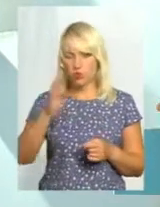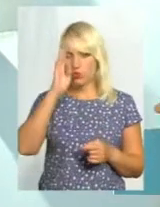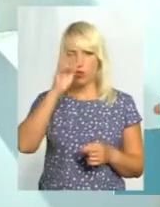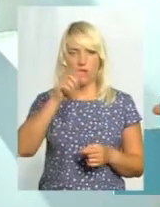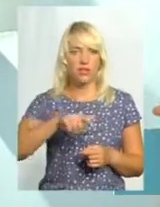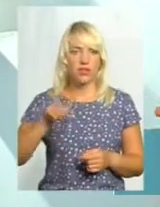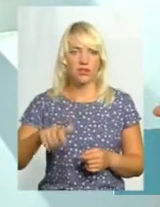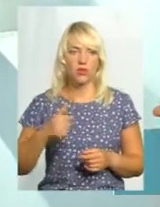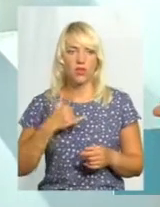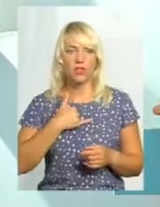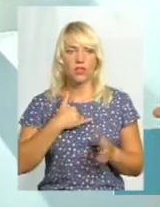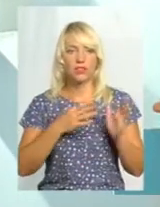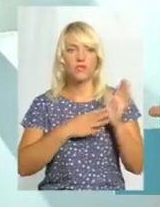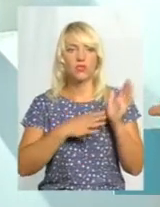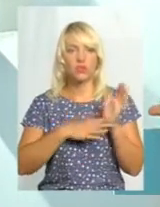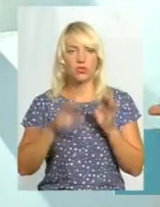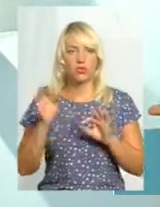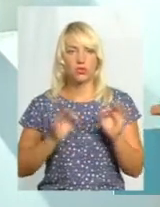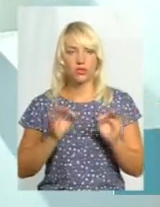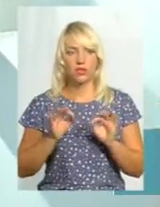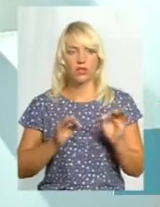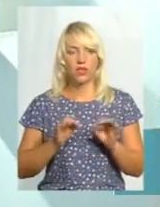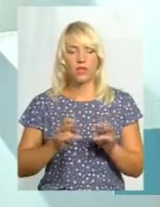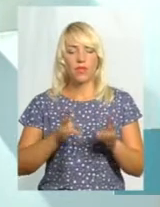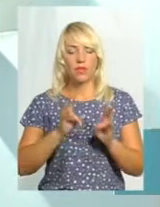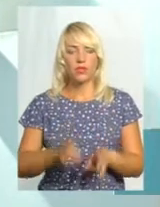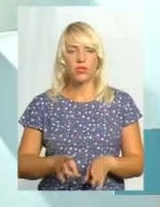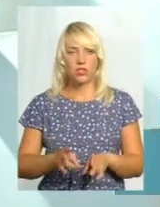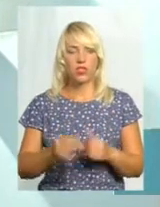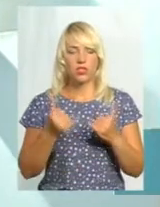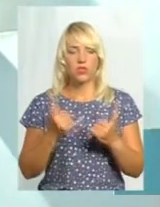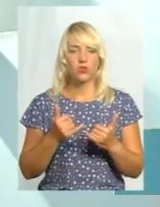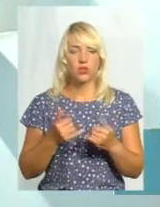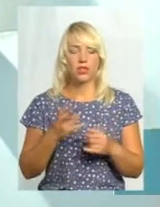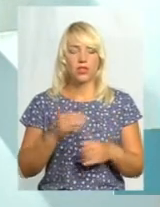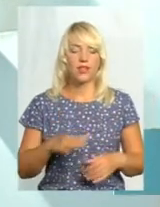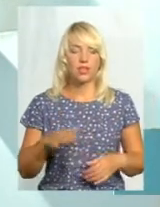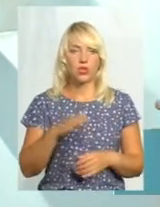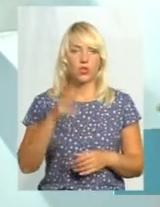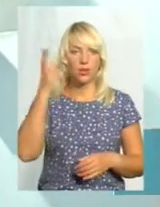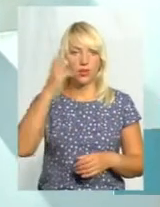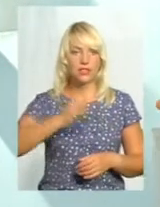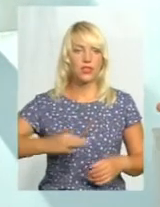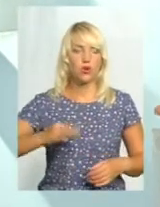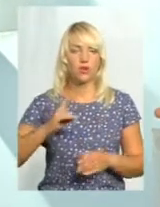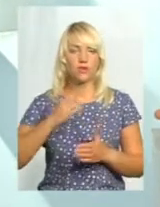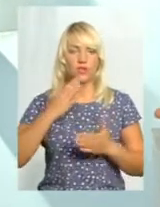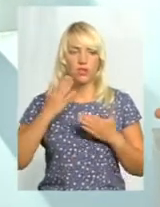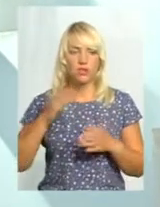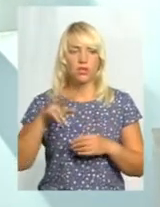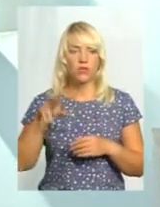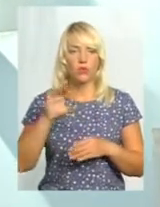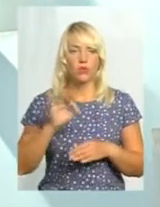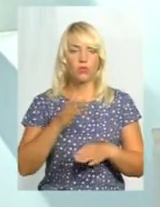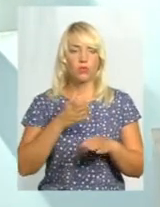90%, більше 90% постраждалих сьогодні саме на території Хмельницької області, які звернулися під допомогу чоловіки.